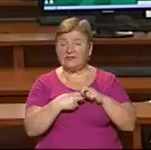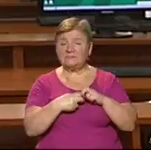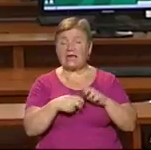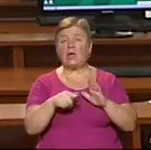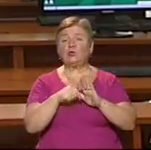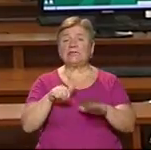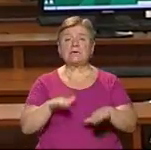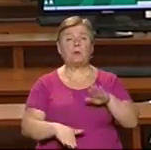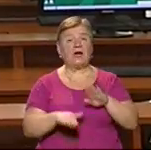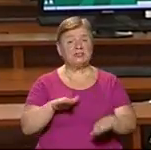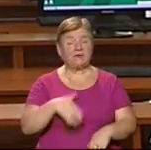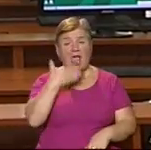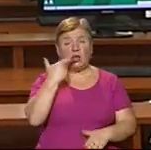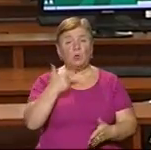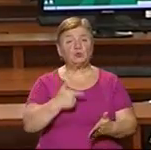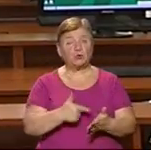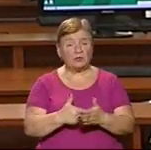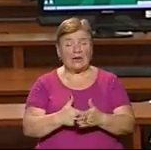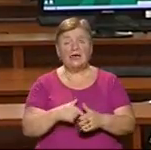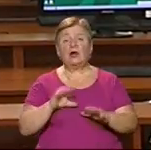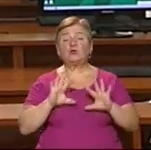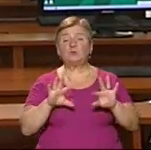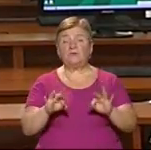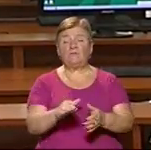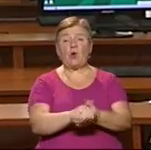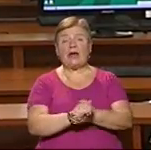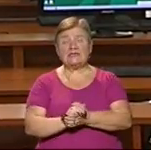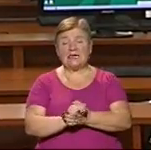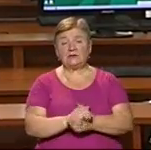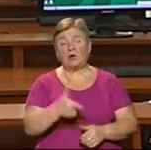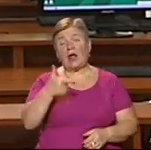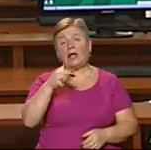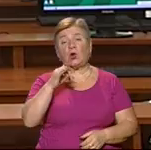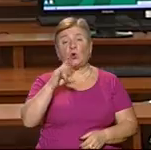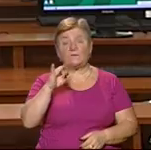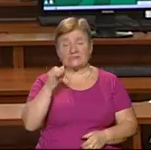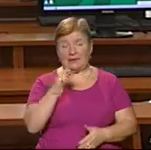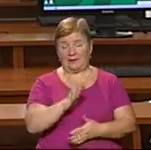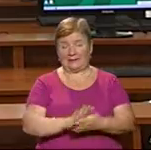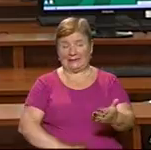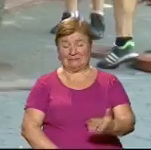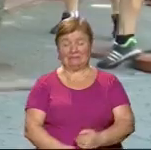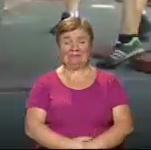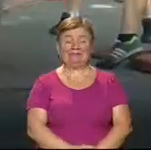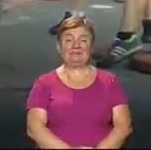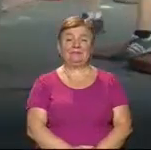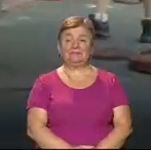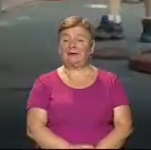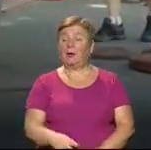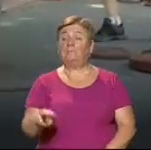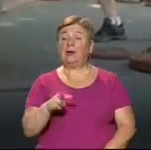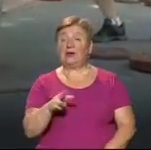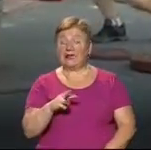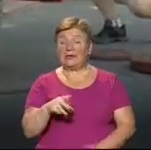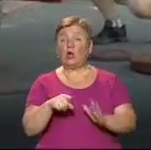Донецька, Мукачева та Ужгорода Данно розповів організатор Іван Григоровський Докладніше далі Михайло